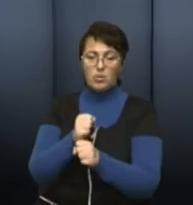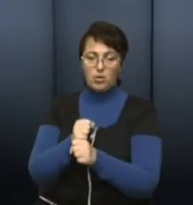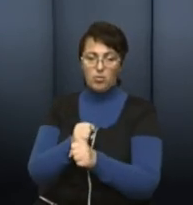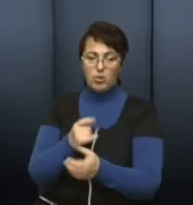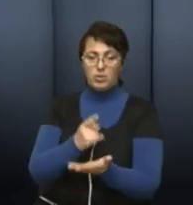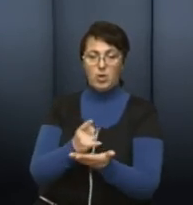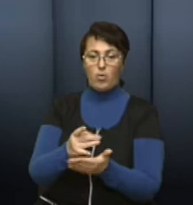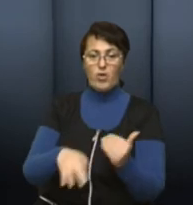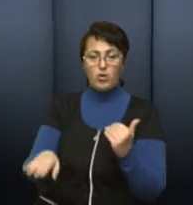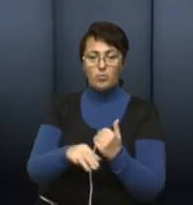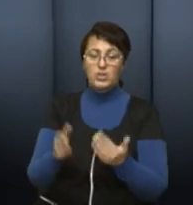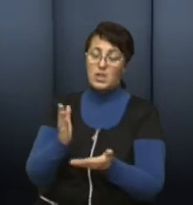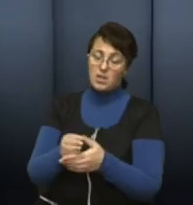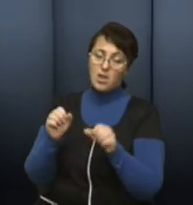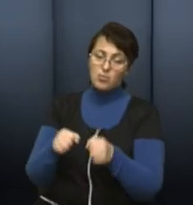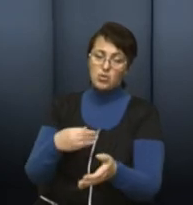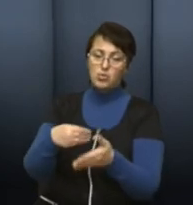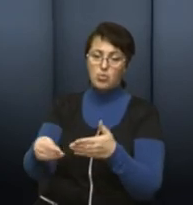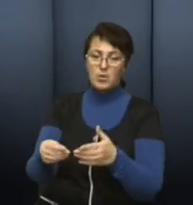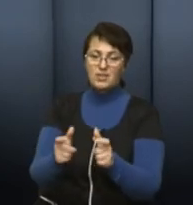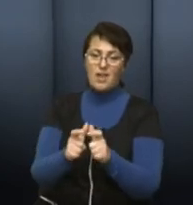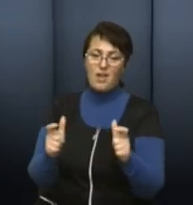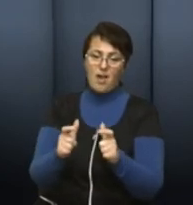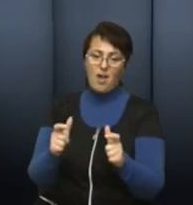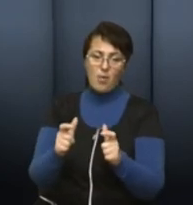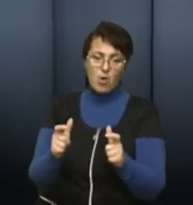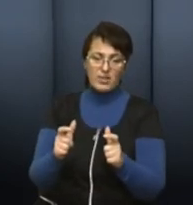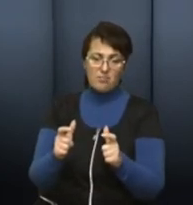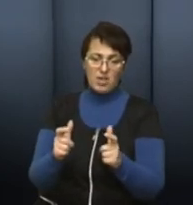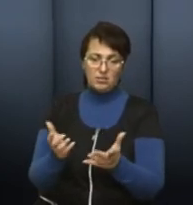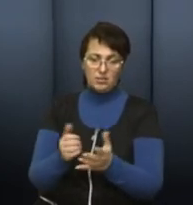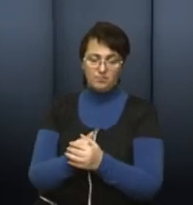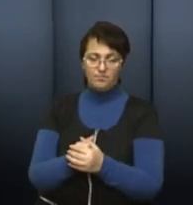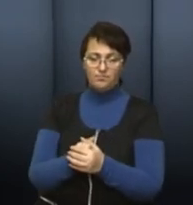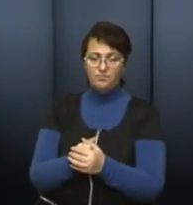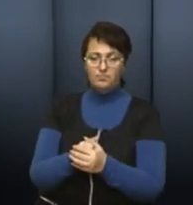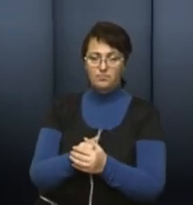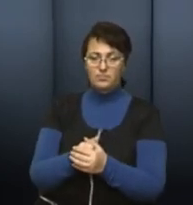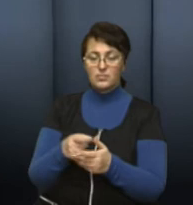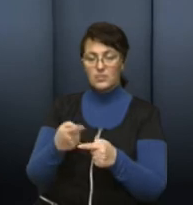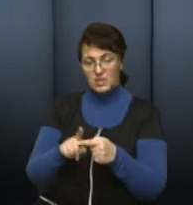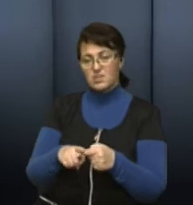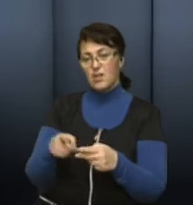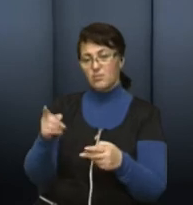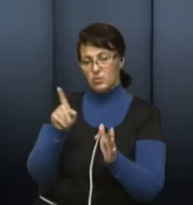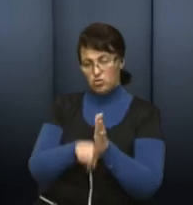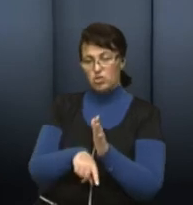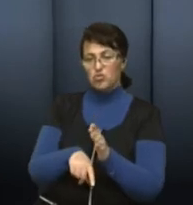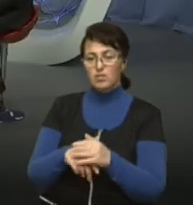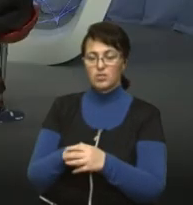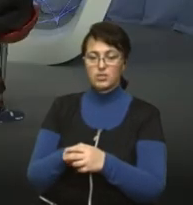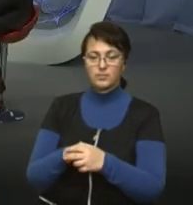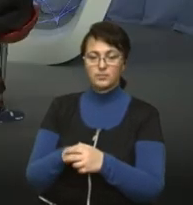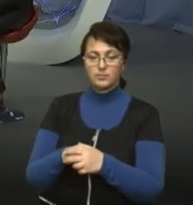майданчика, а також є можливість купити абонементи. Тобто, з цим новою хвалою створені набагато дешевші абонементи, ніж це було раніше.